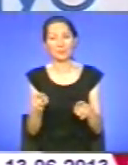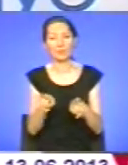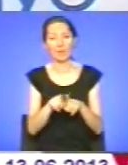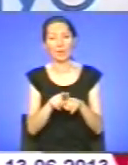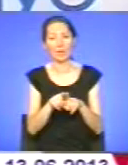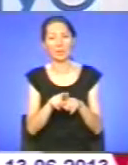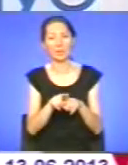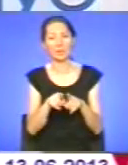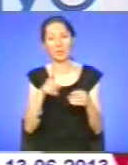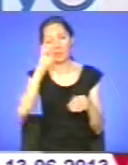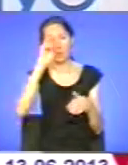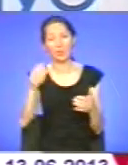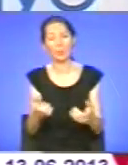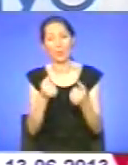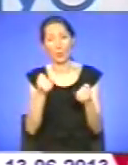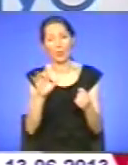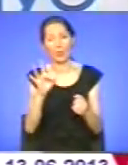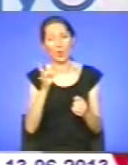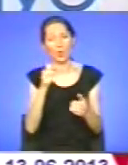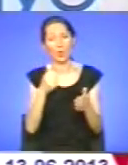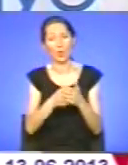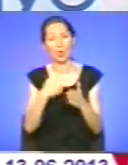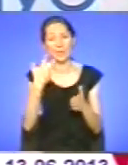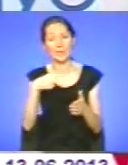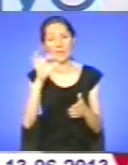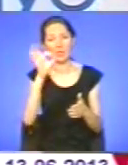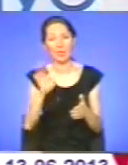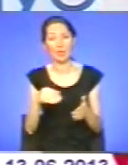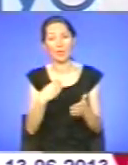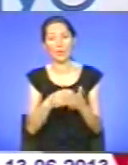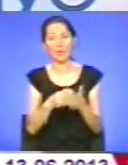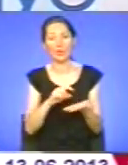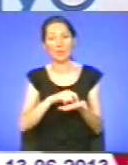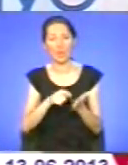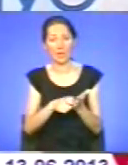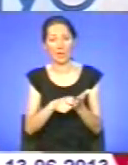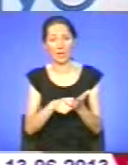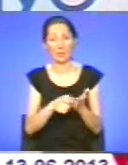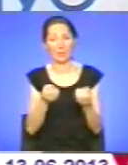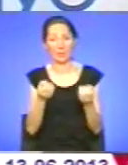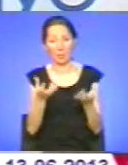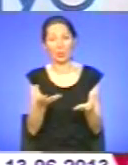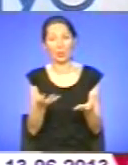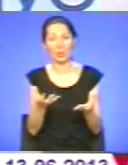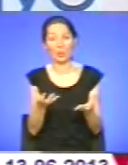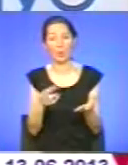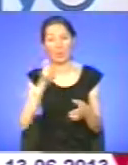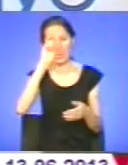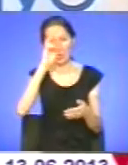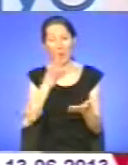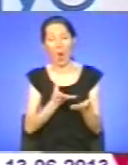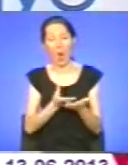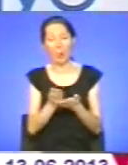держпідтримку, державну підтримку у розмірі до 30% вартості квартири. Це, якщо так по-простішому, держава